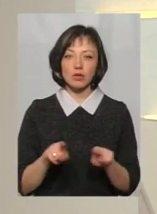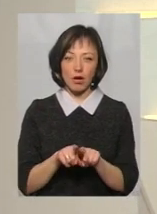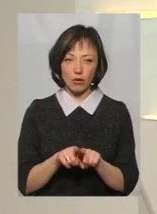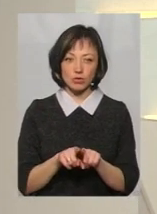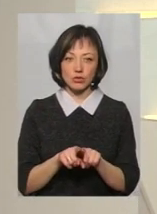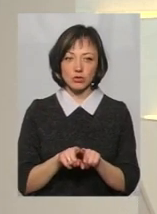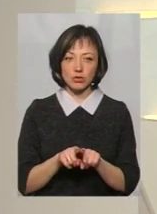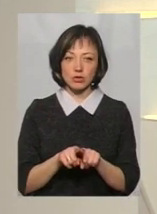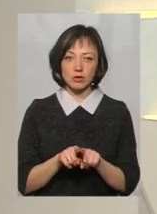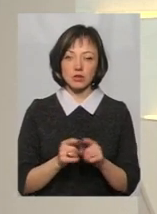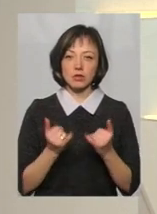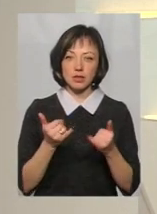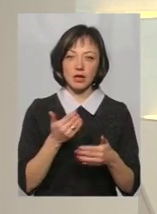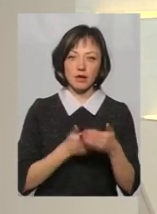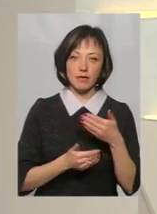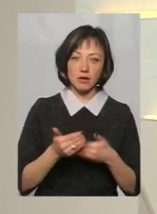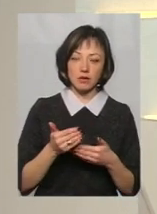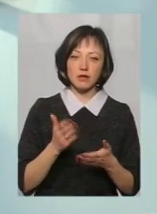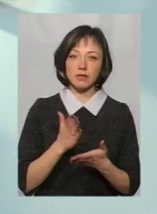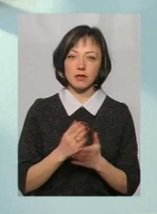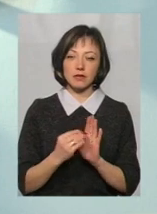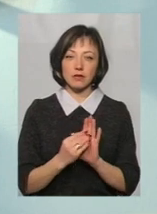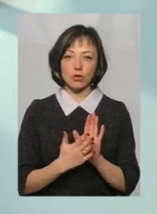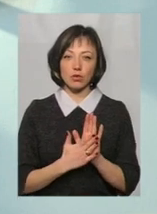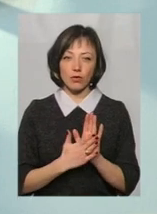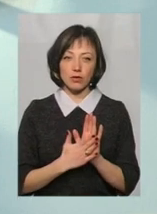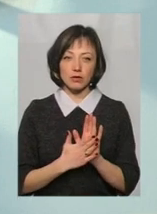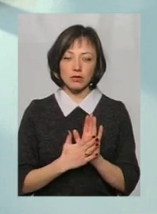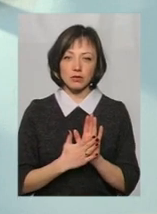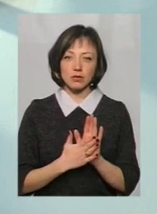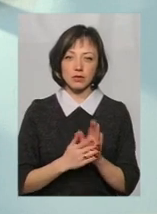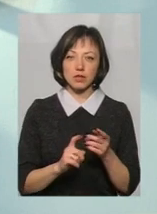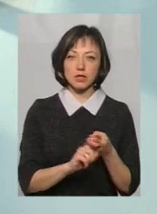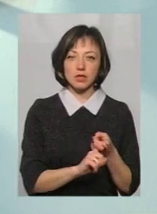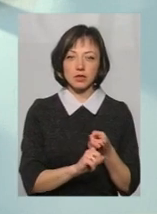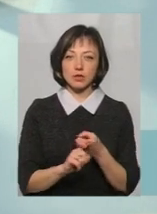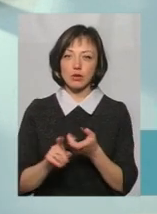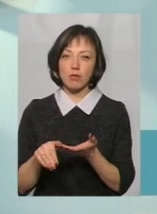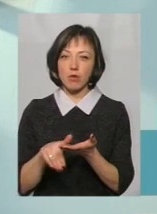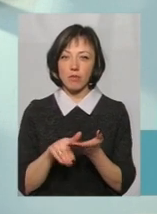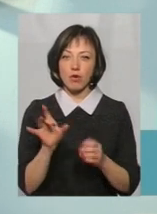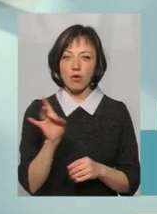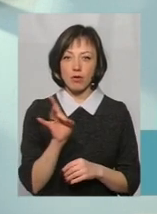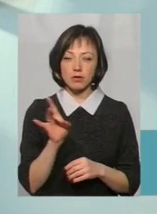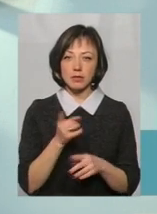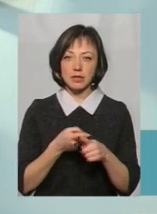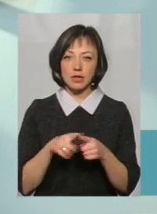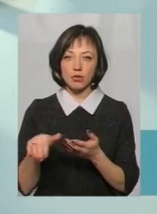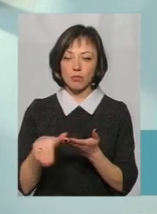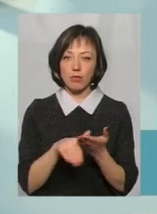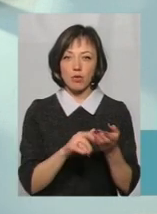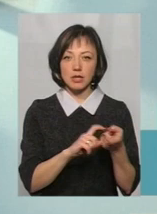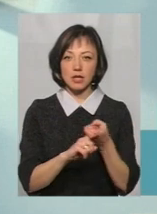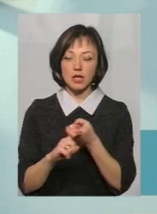для інвалідів також встановлено залежність, розмір цієї допомоги залежить